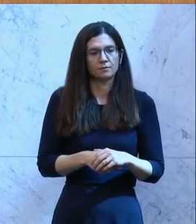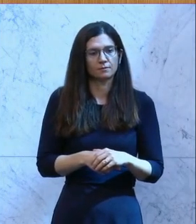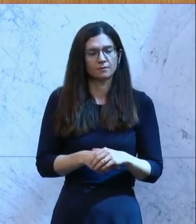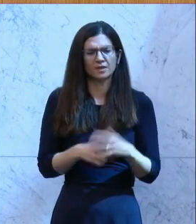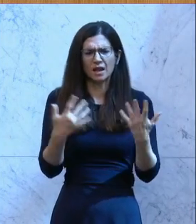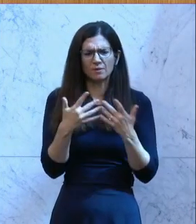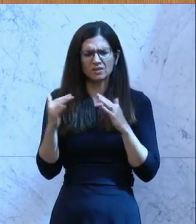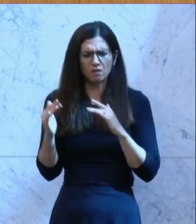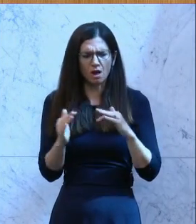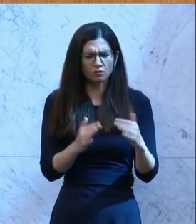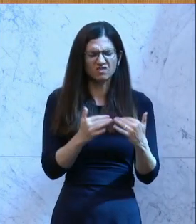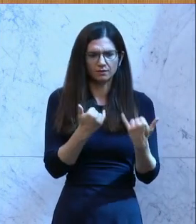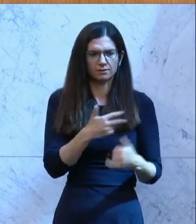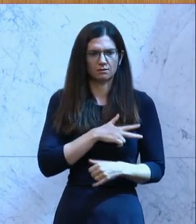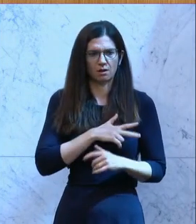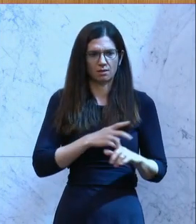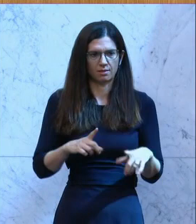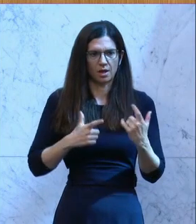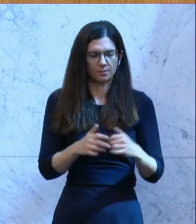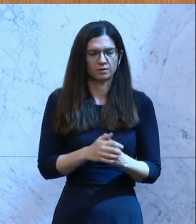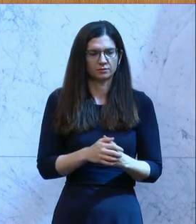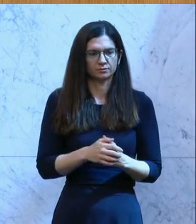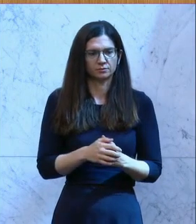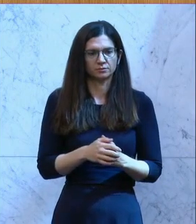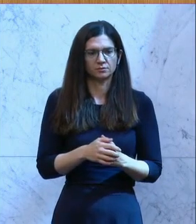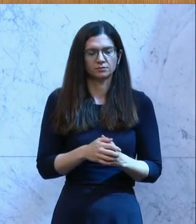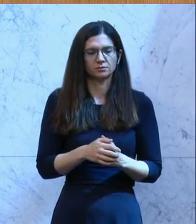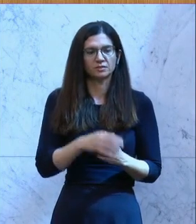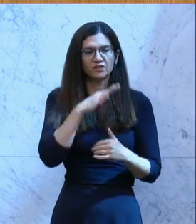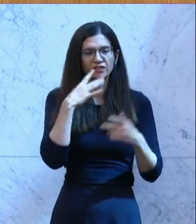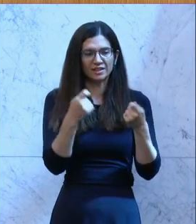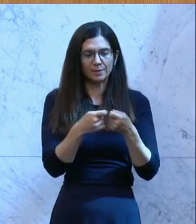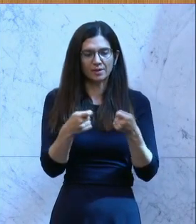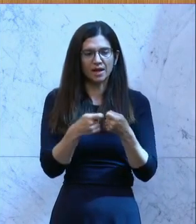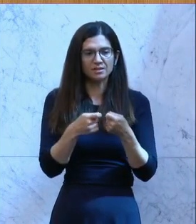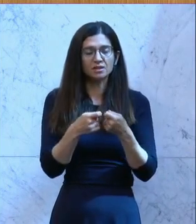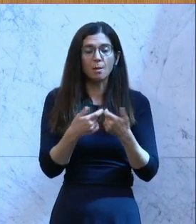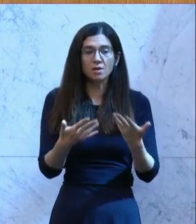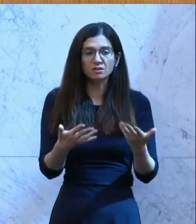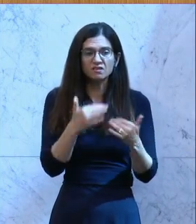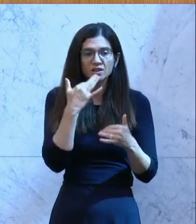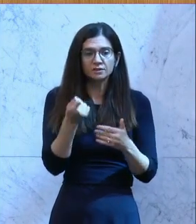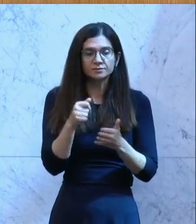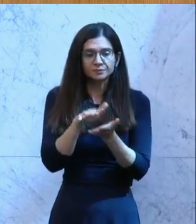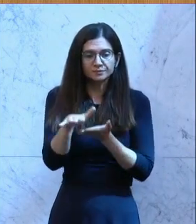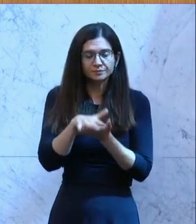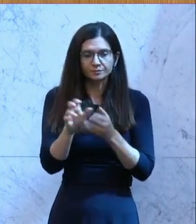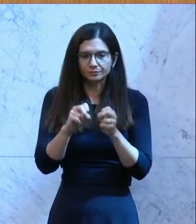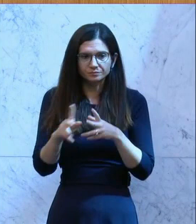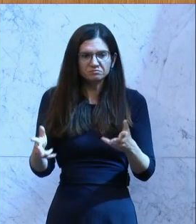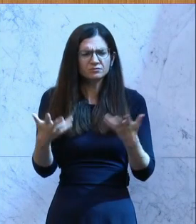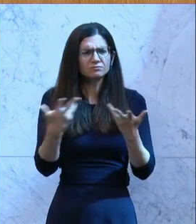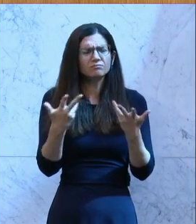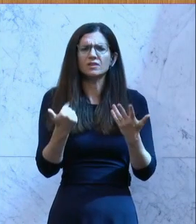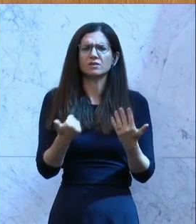für eine Auswirkung gehabt auf die Realität? Dass ich viele Maßnahmen setze und dass ich viel Geld ausgebe, okay, aber was